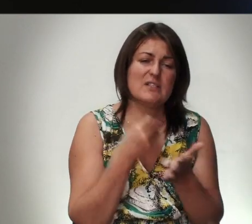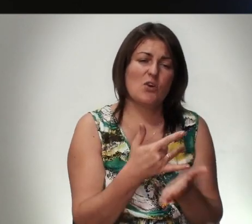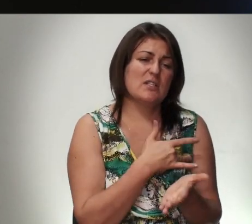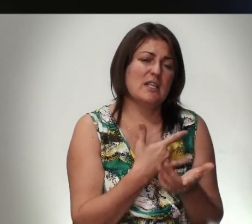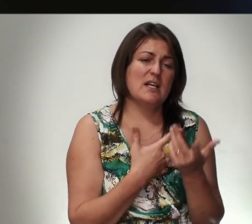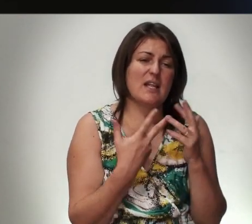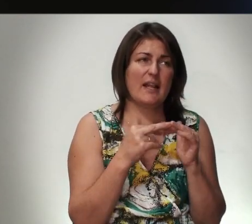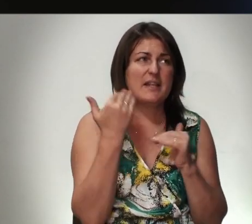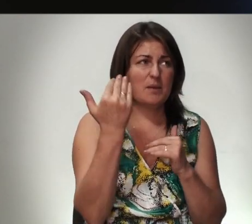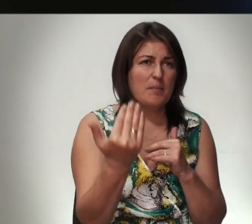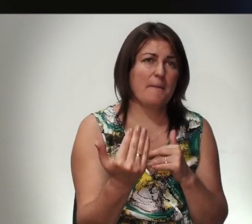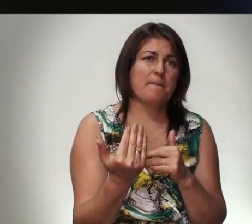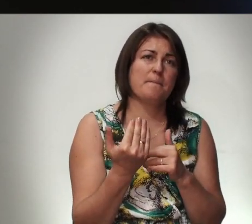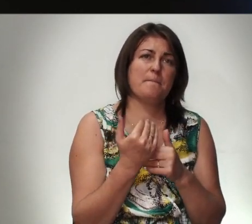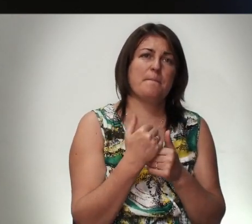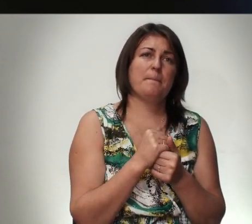Для Тебя